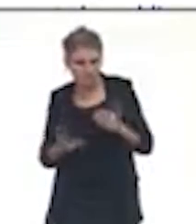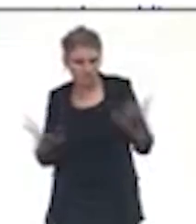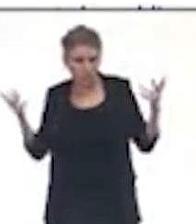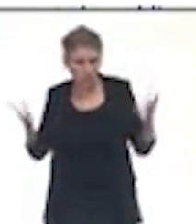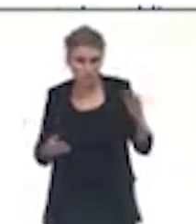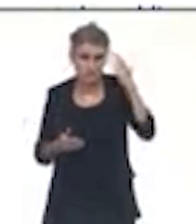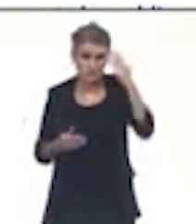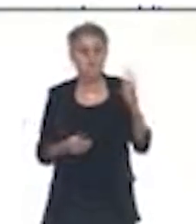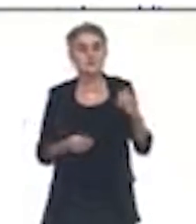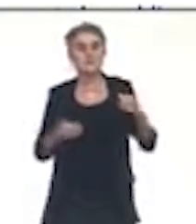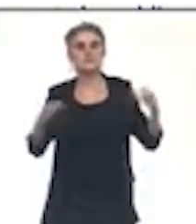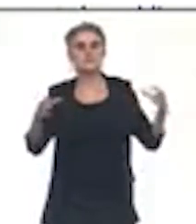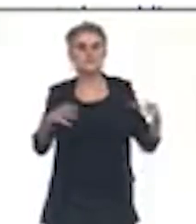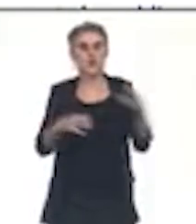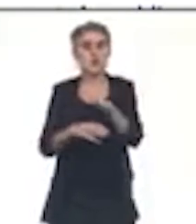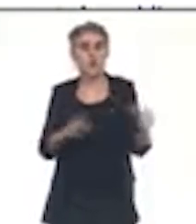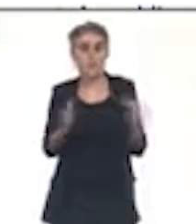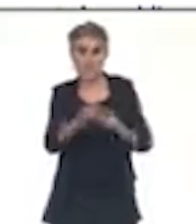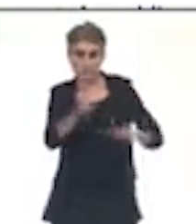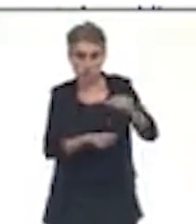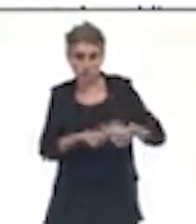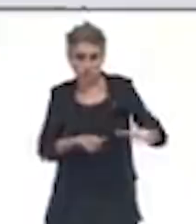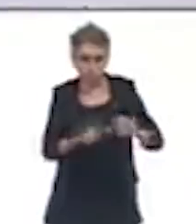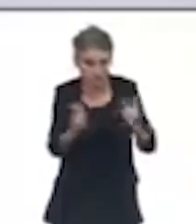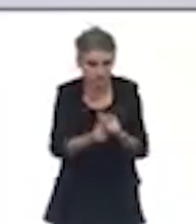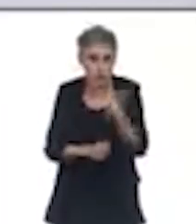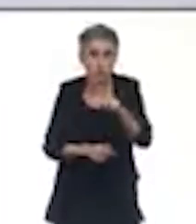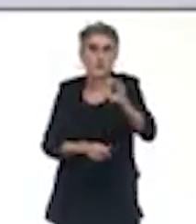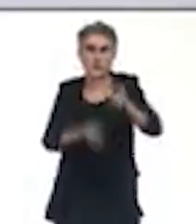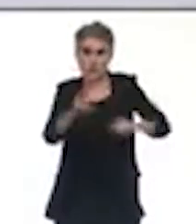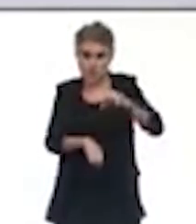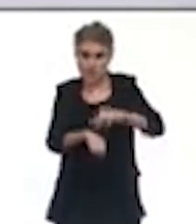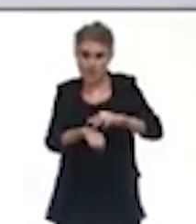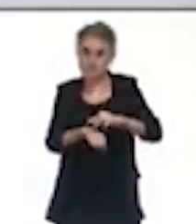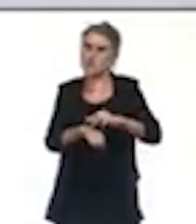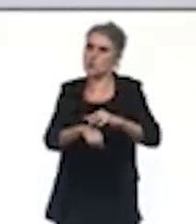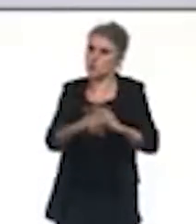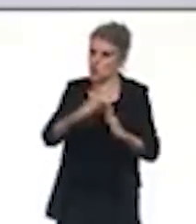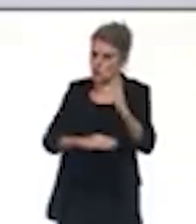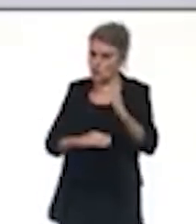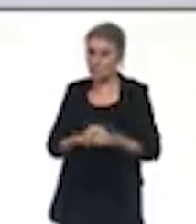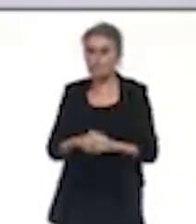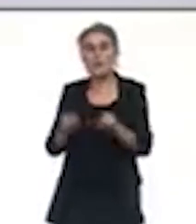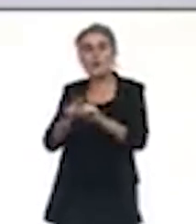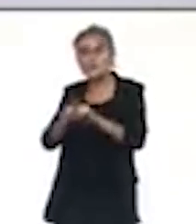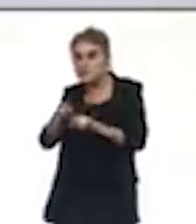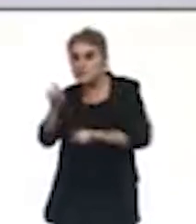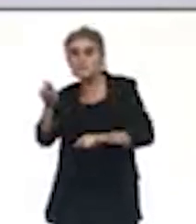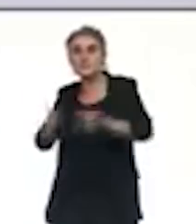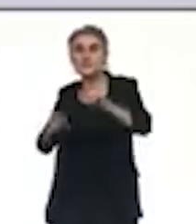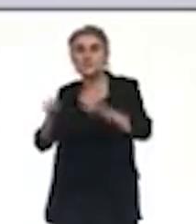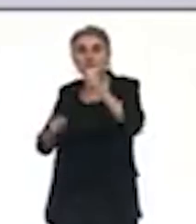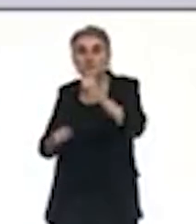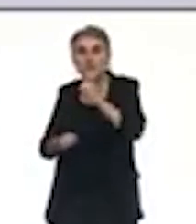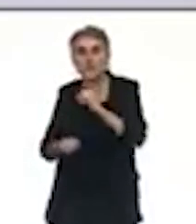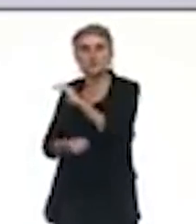à 250 pour 100 000 habitants dans la population générale, un taux d'incidence supérieur à 100 pour 100 000 habitants chez